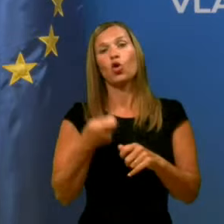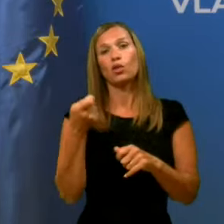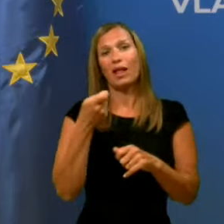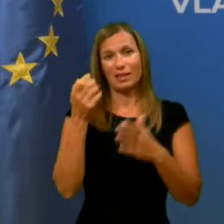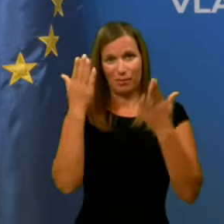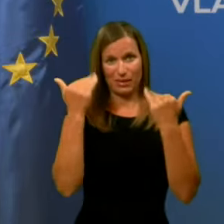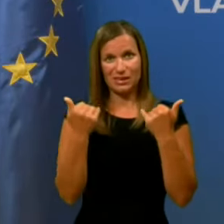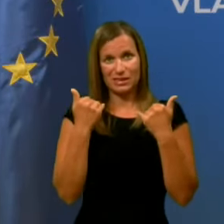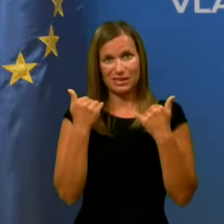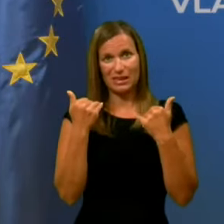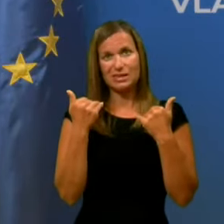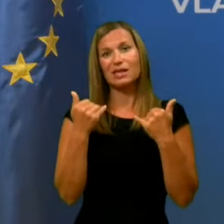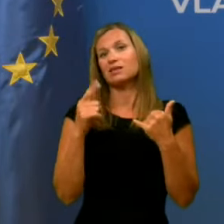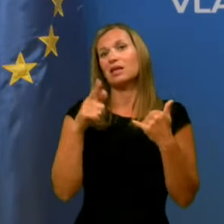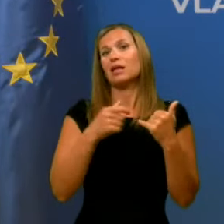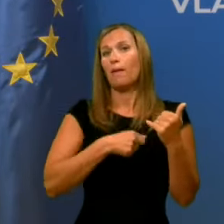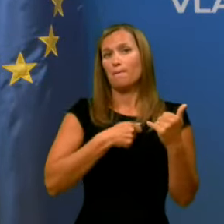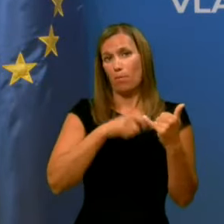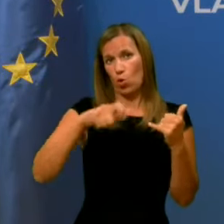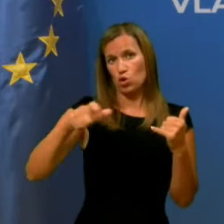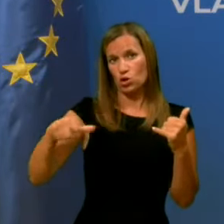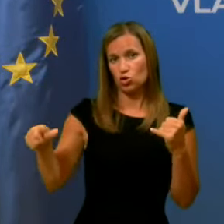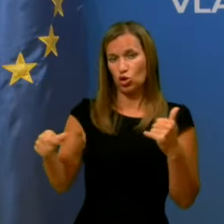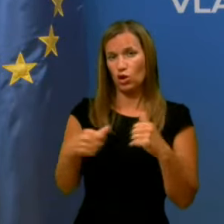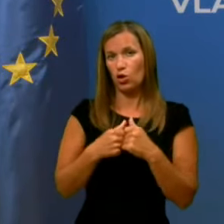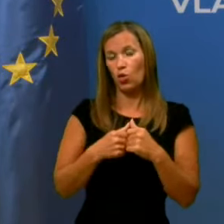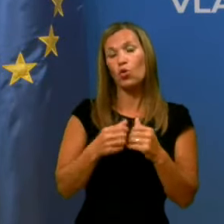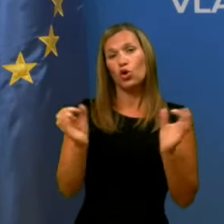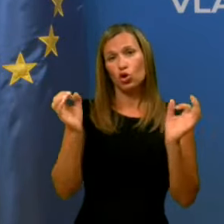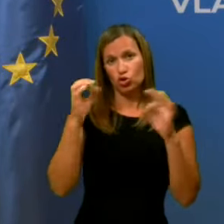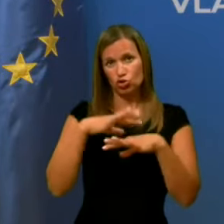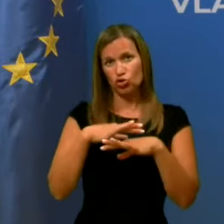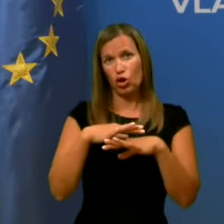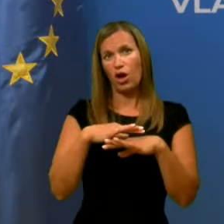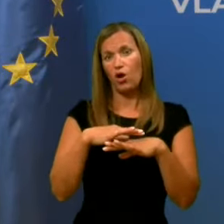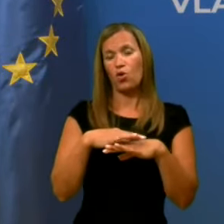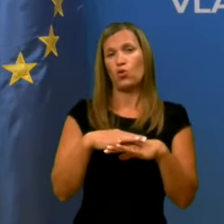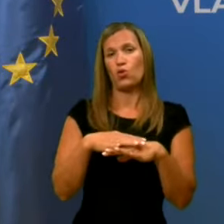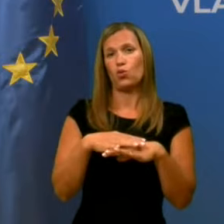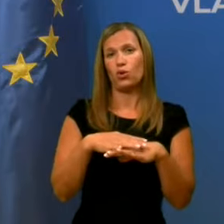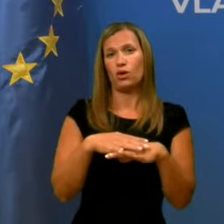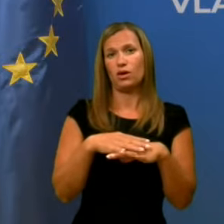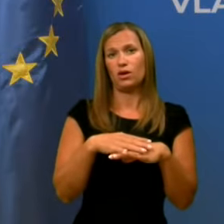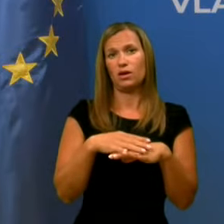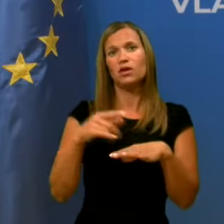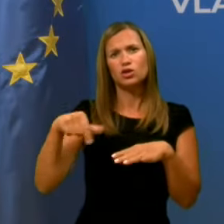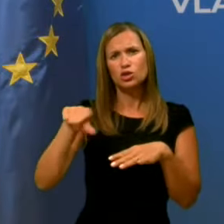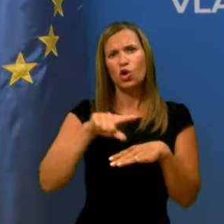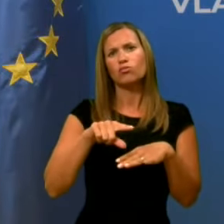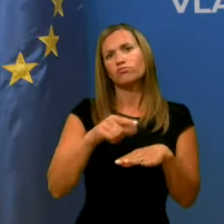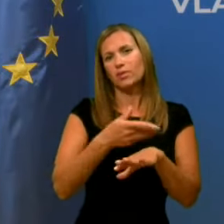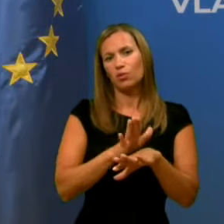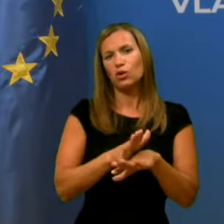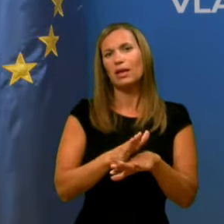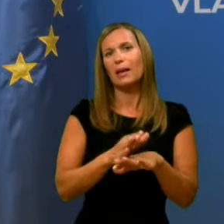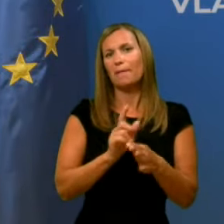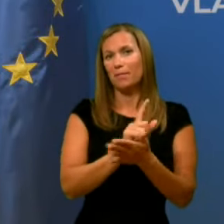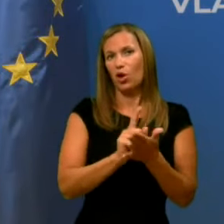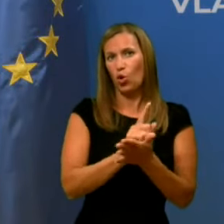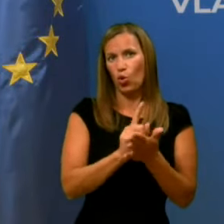sester in bolničarjev. Žal so zamudili sami priložnost oziroma jo nekako onemogočili,